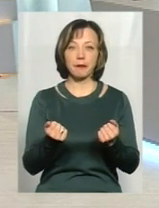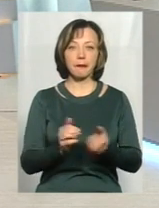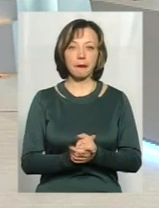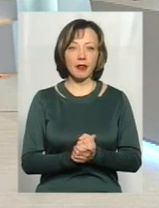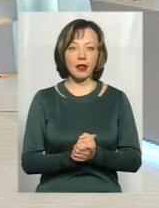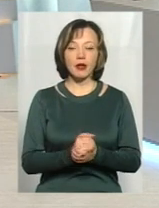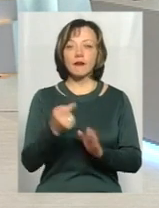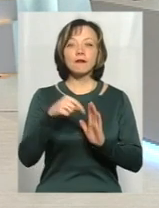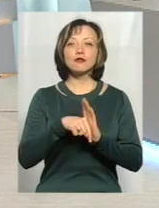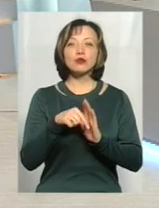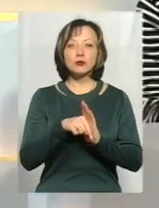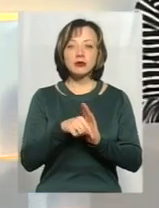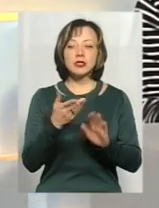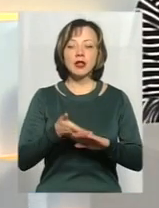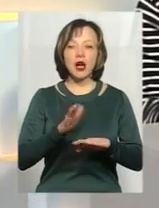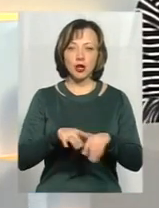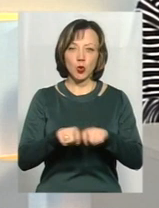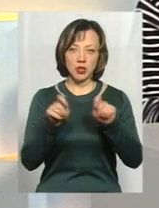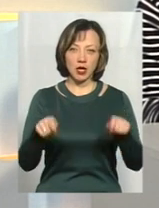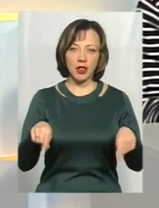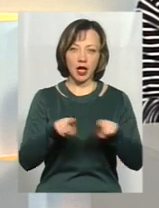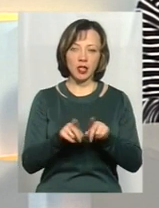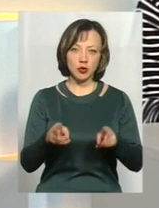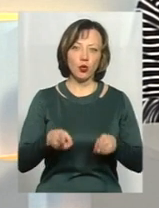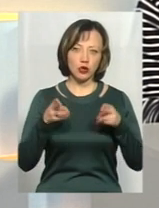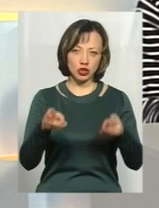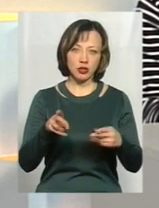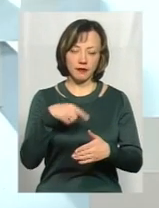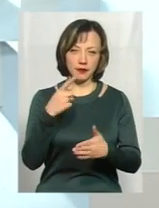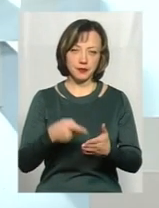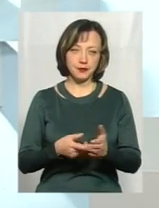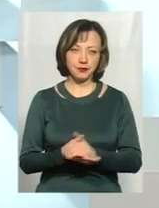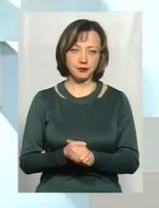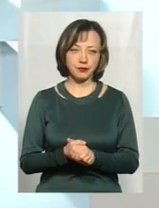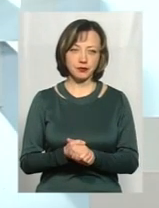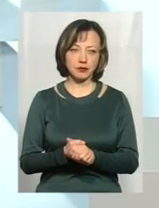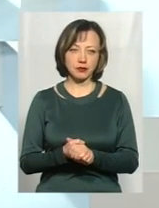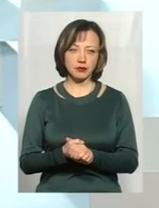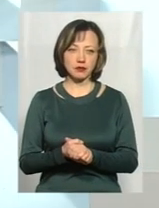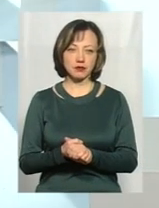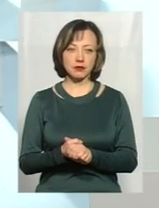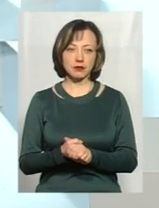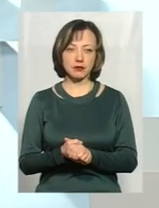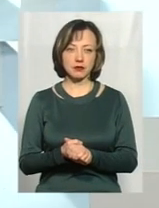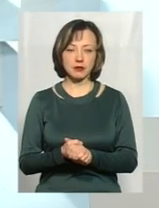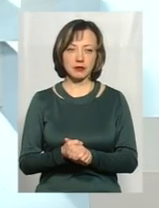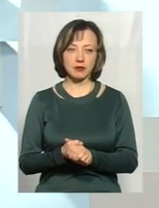В чому полягає складність розкриття таких злочинів? Складність полягає в тому, що